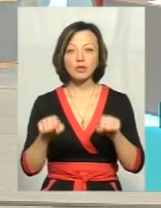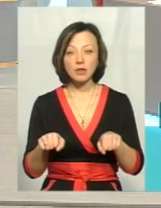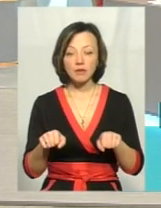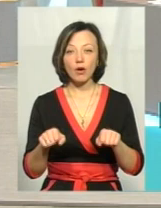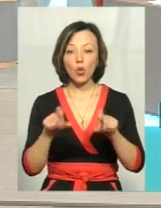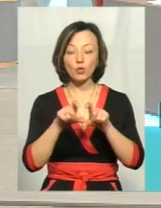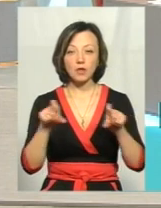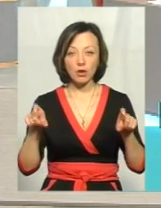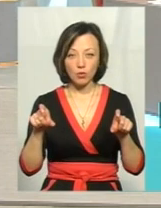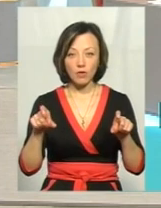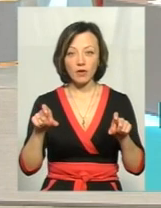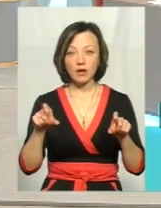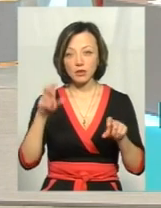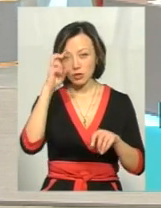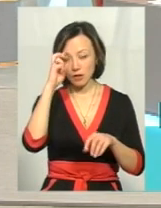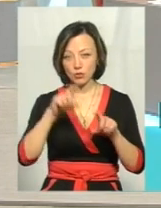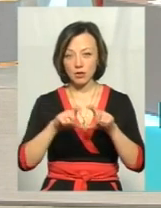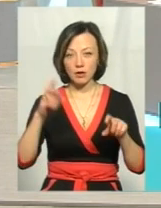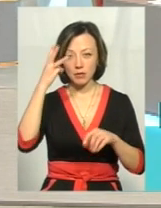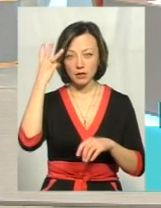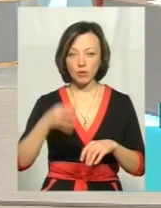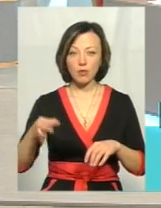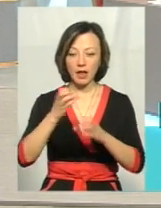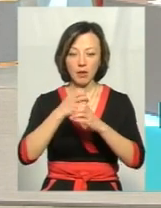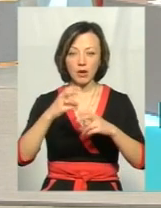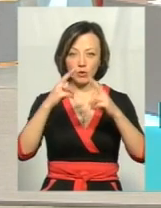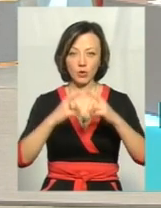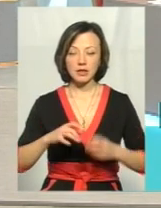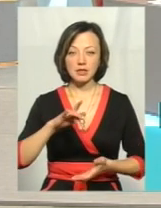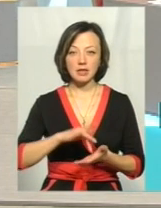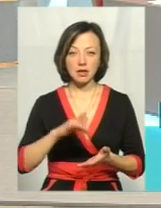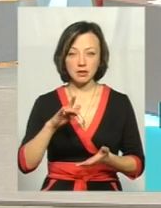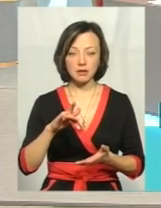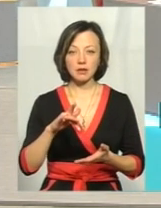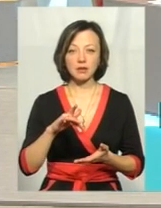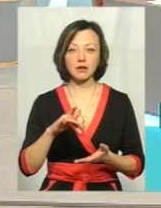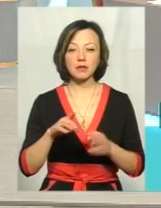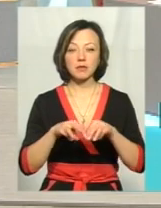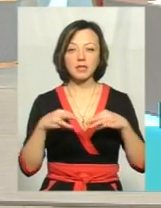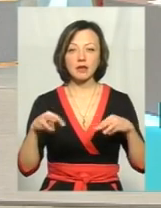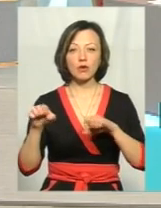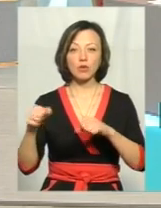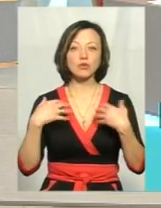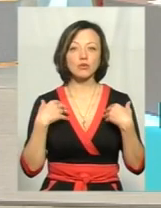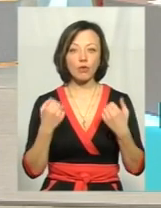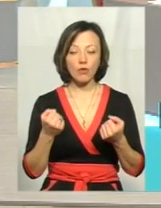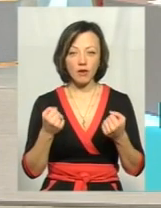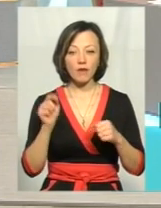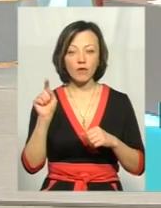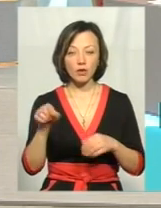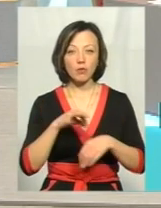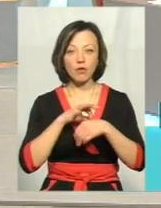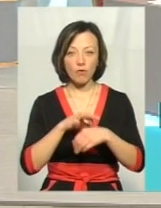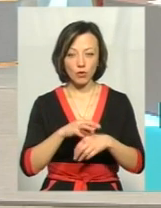державна установа Хмельницький обласний лабораторний центр, де Міністерство охорони здоров'я, вони